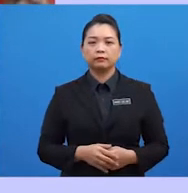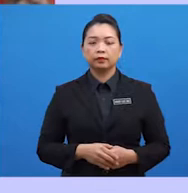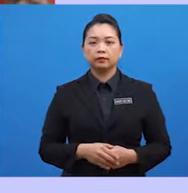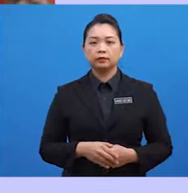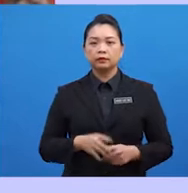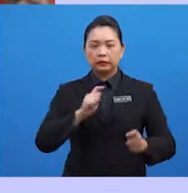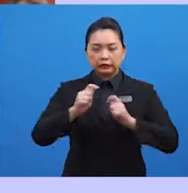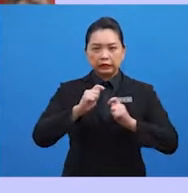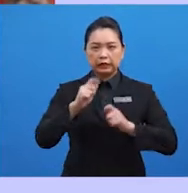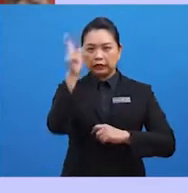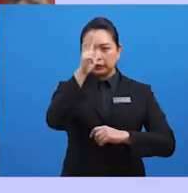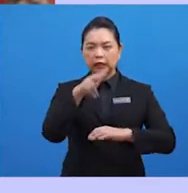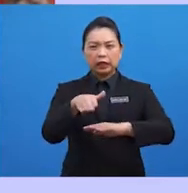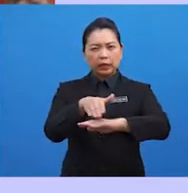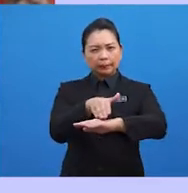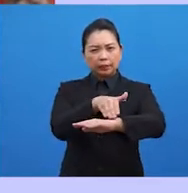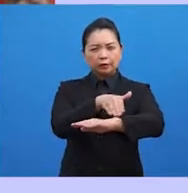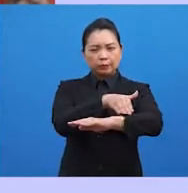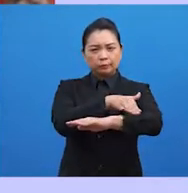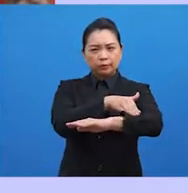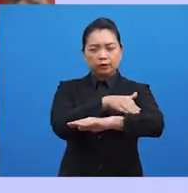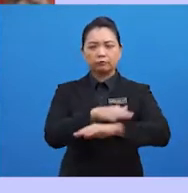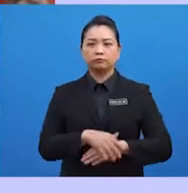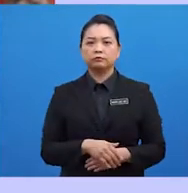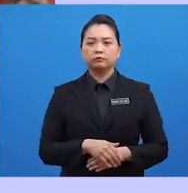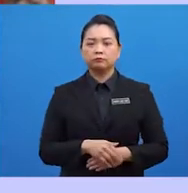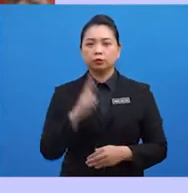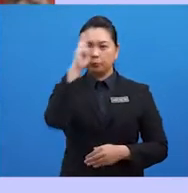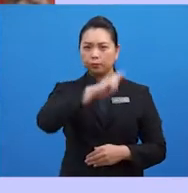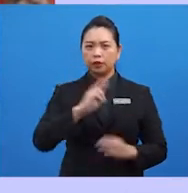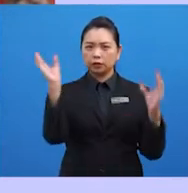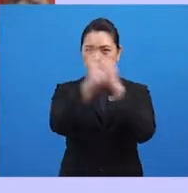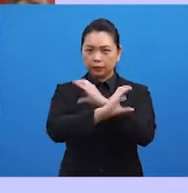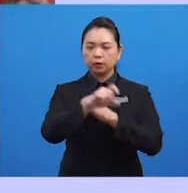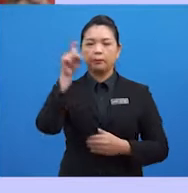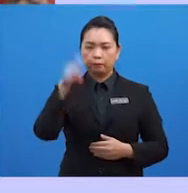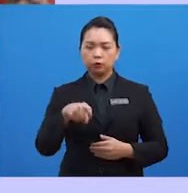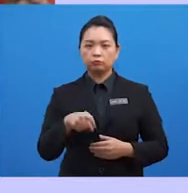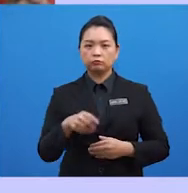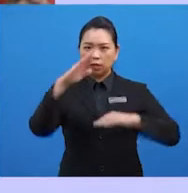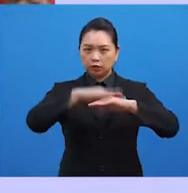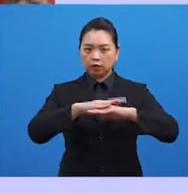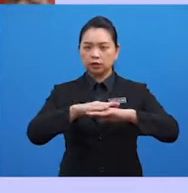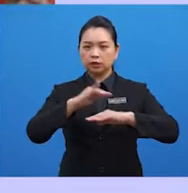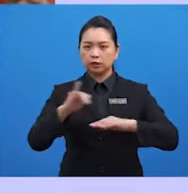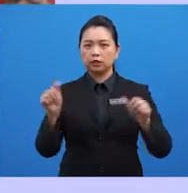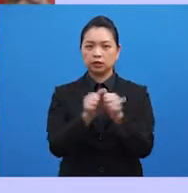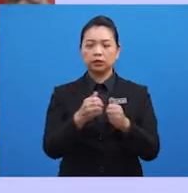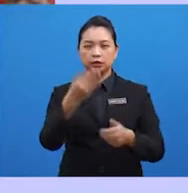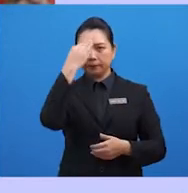melambatkan proses demokrasi Myanmar merupakan cabaran yang perlu ditangani dengan bijak.